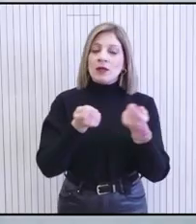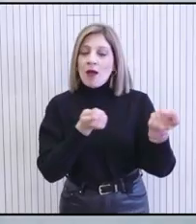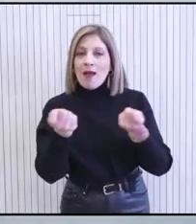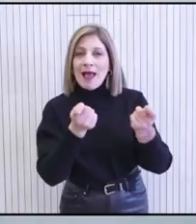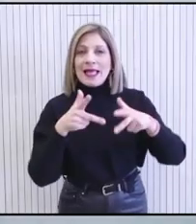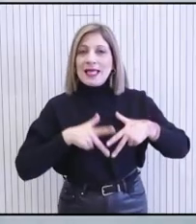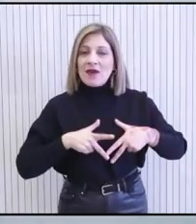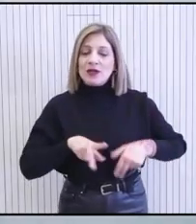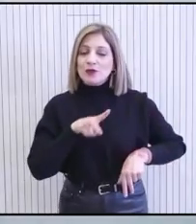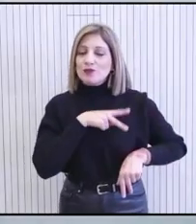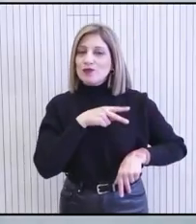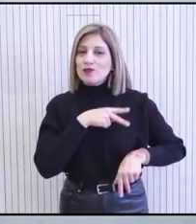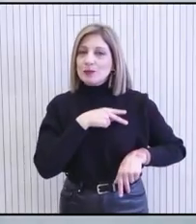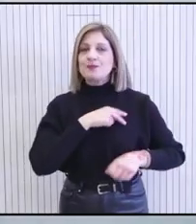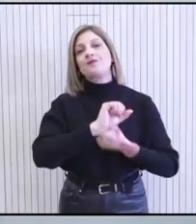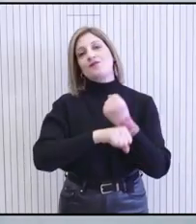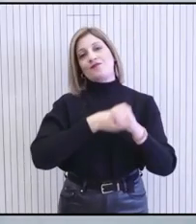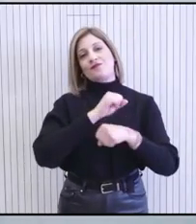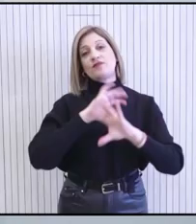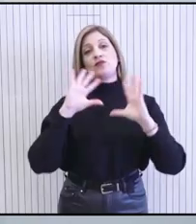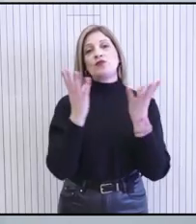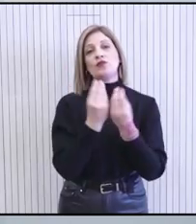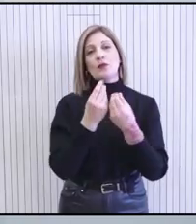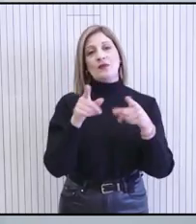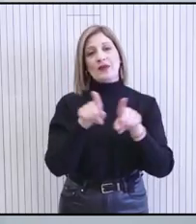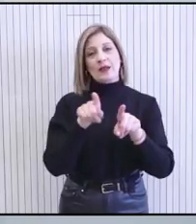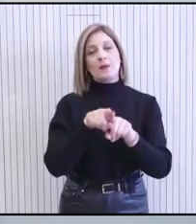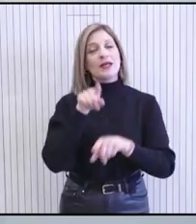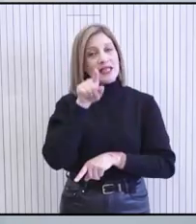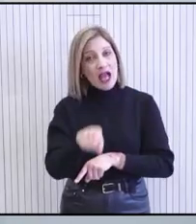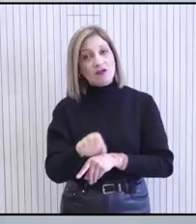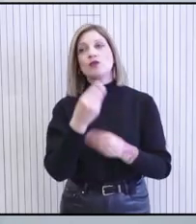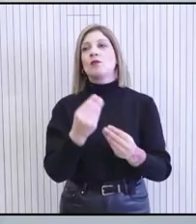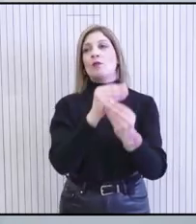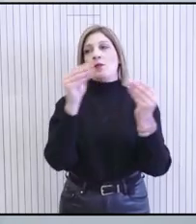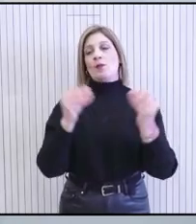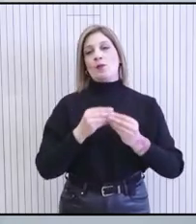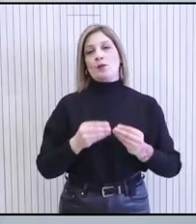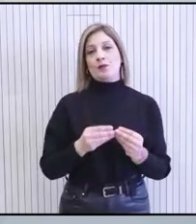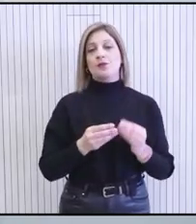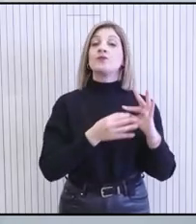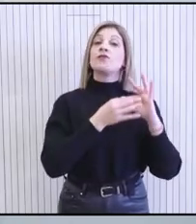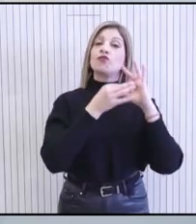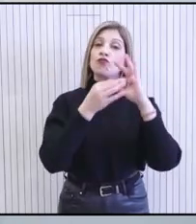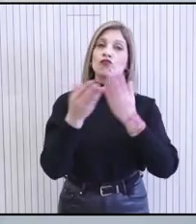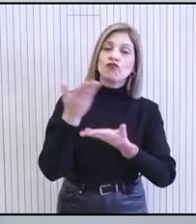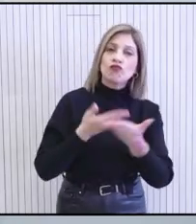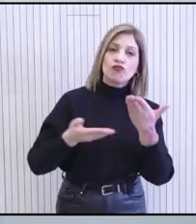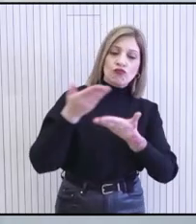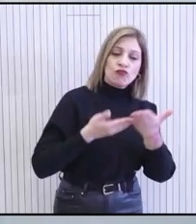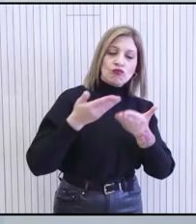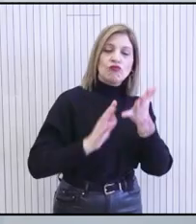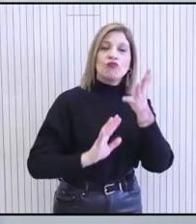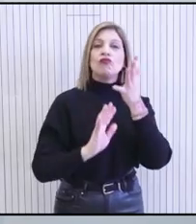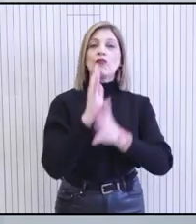αλλά και στις συλλογικές προσπάθειες πολιτείας και κοινωνίας, οι οποίες αποφέρουν αυτά αποτελέσματα. Συνεχείς διαδοχικές αναβαθμίσεις της